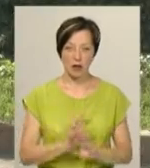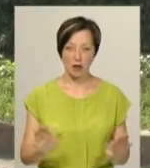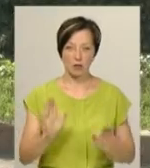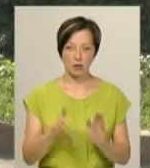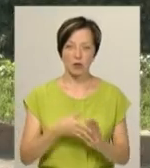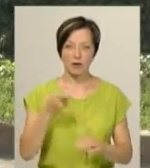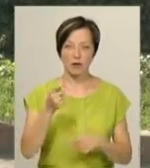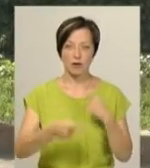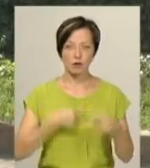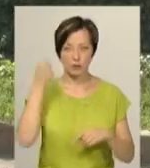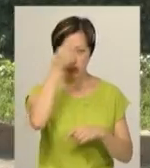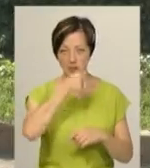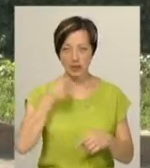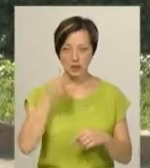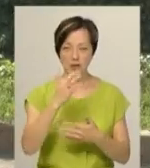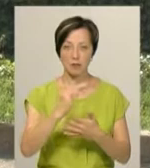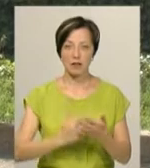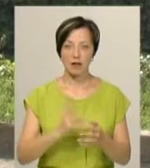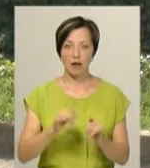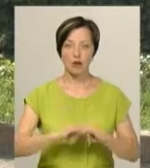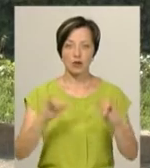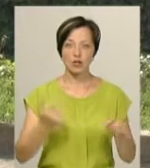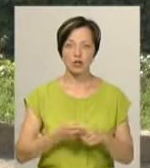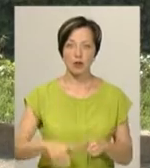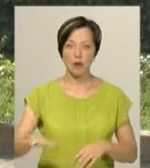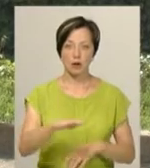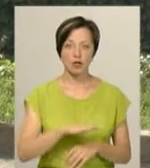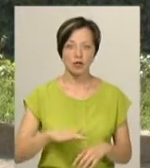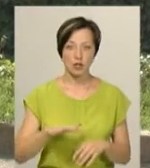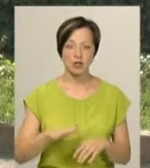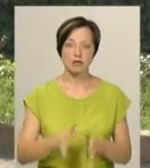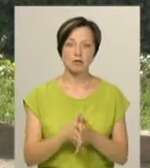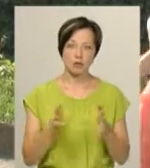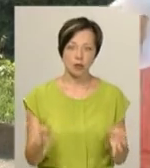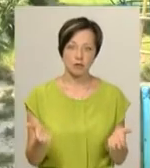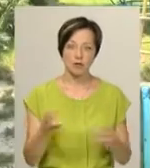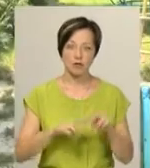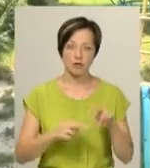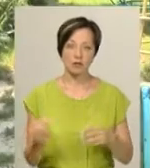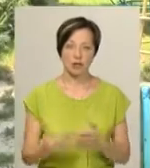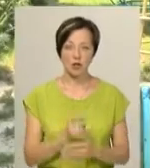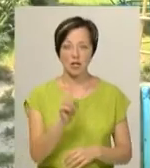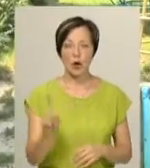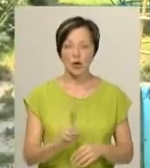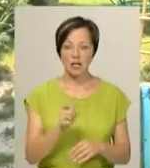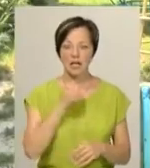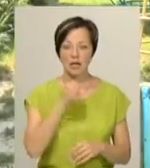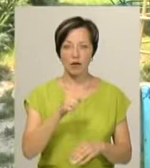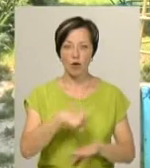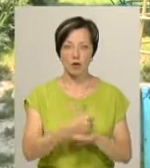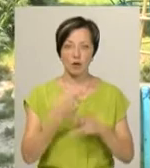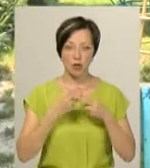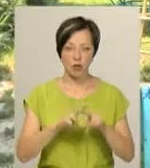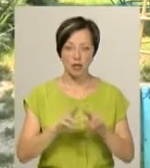Будемо подавати на наступний рік в титульні списки на розширення цього майданчика збільшення будівництво нового». За годину після інтерв'ю з головним